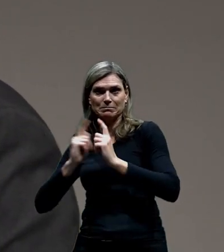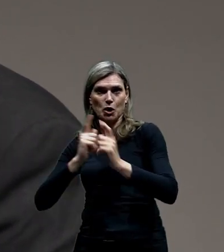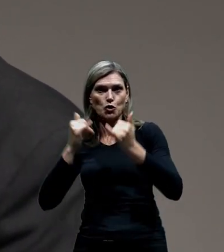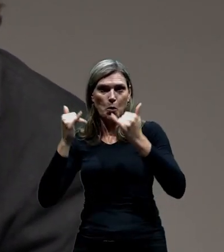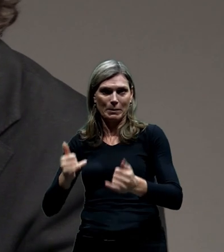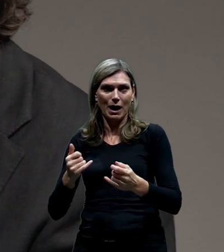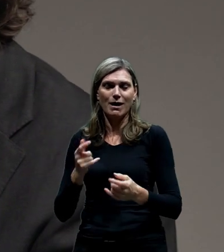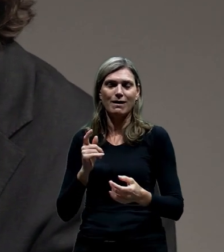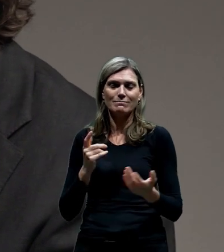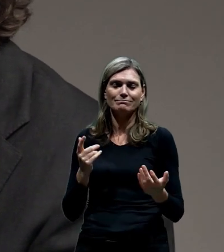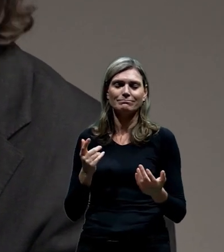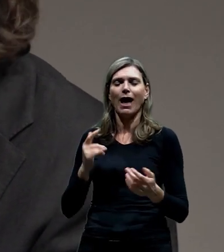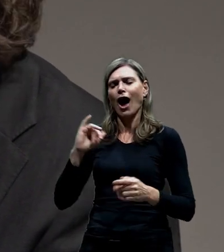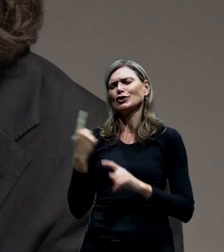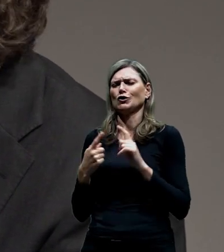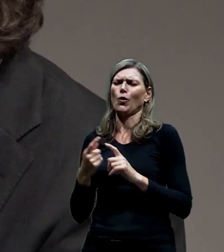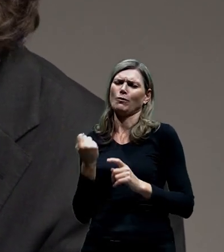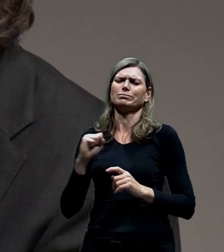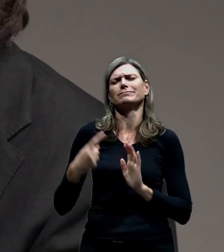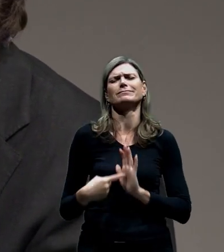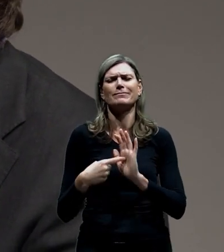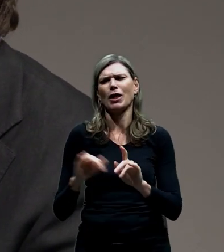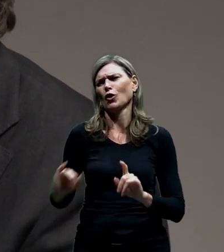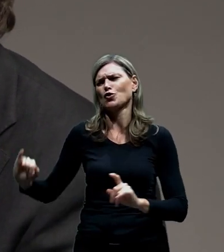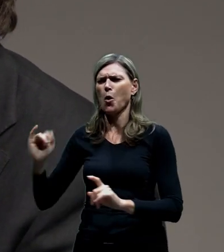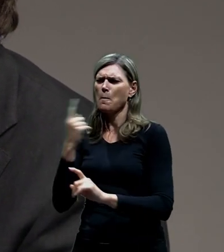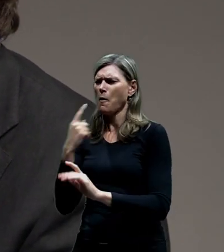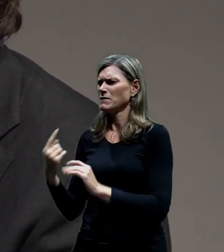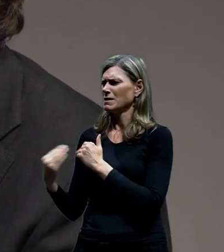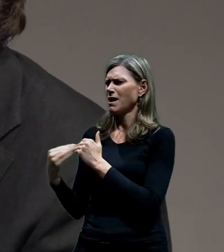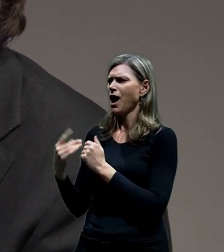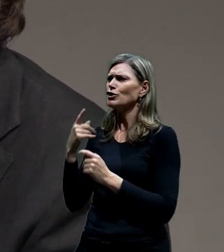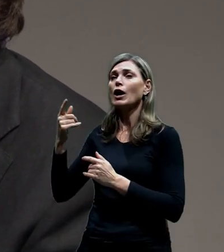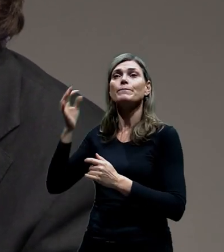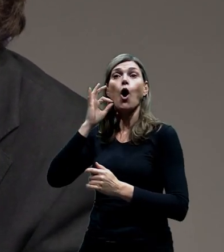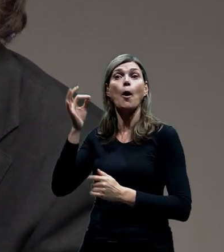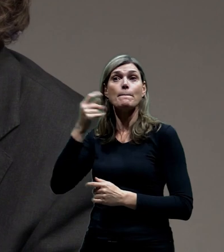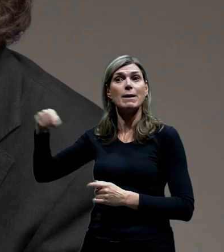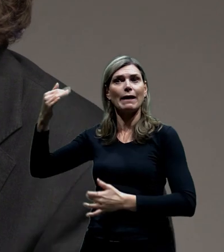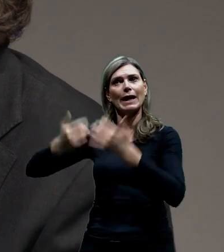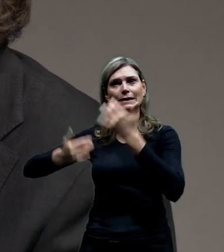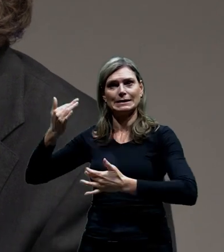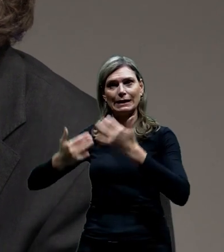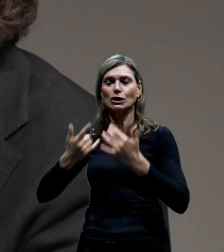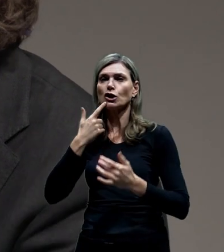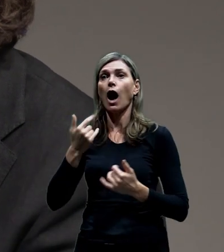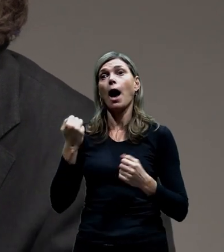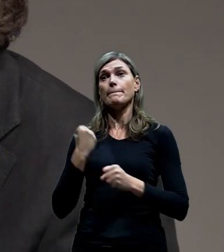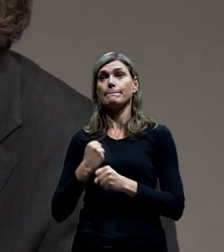příklad. Dneska mi říkal kolega, že je nějaká statistika operátorů, že v práci je zhruba polovina lidí díky